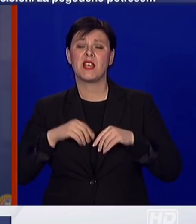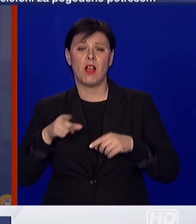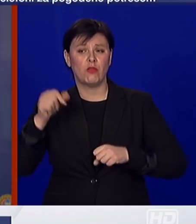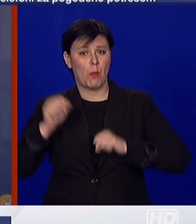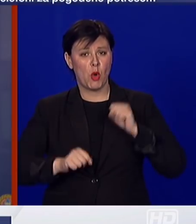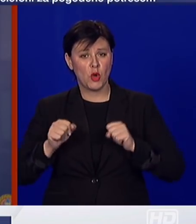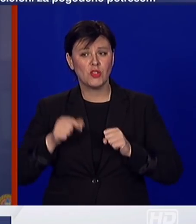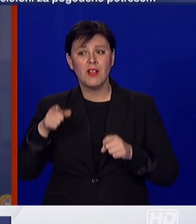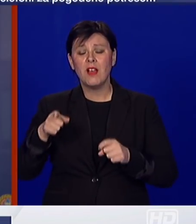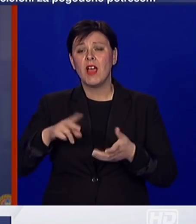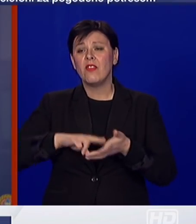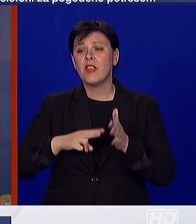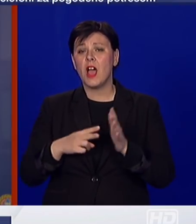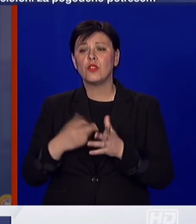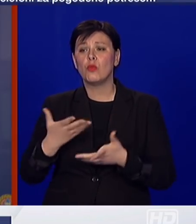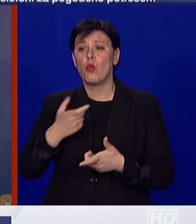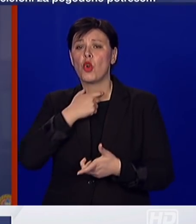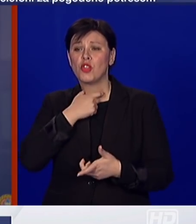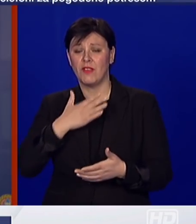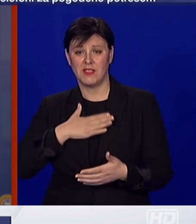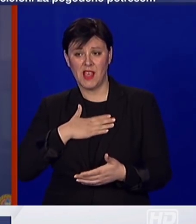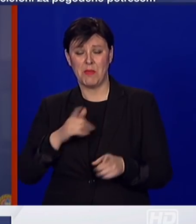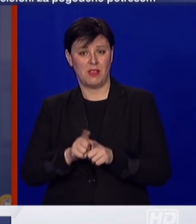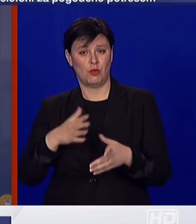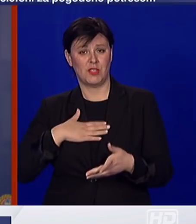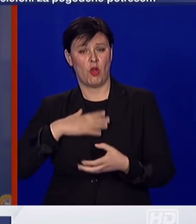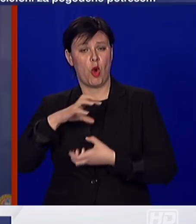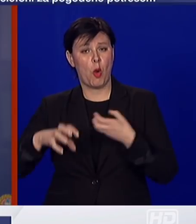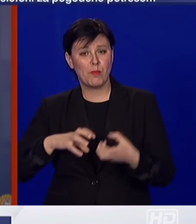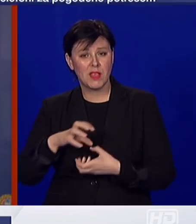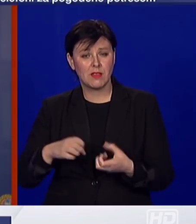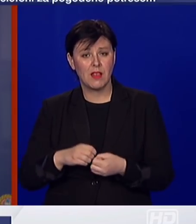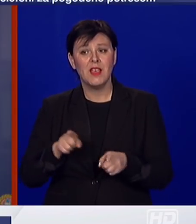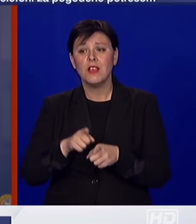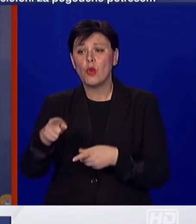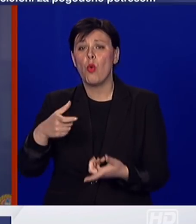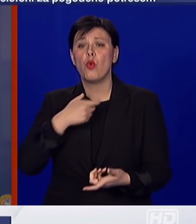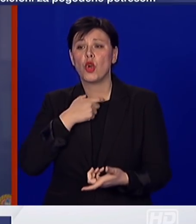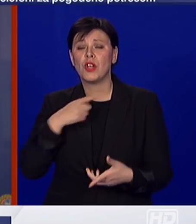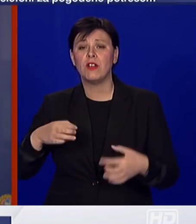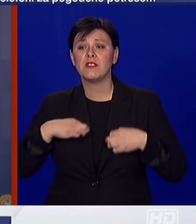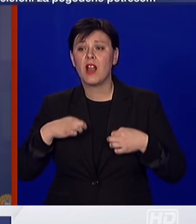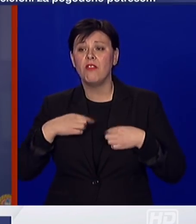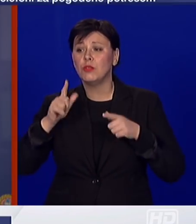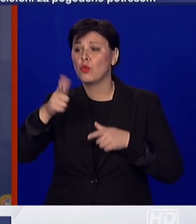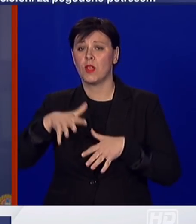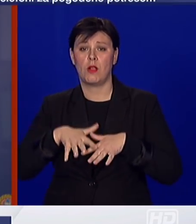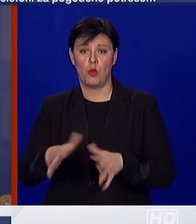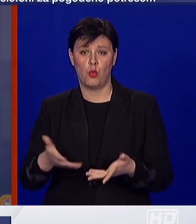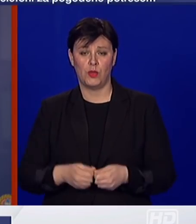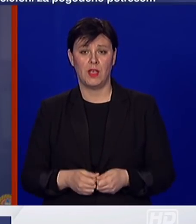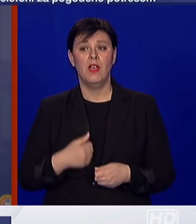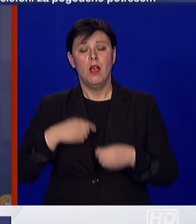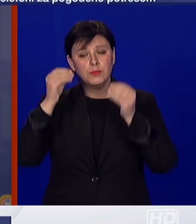što smo rekli, ugrožavaju sebe, ugrožavaju svoje obitelji i ugrožavaju zdravlje nacije. Poručio bih